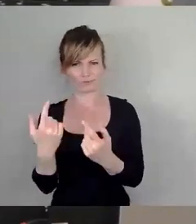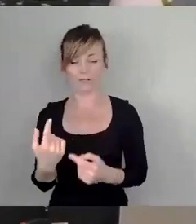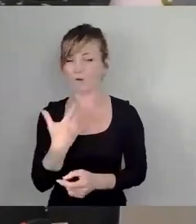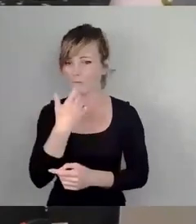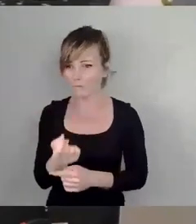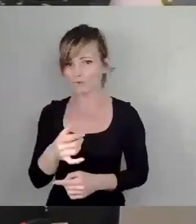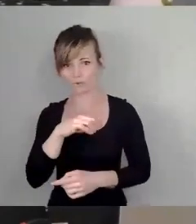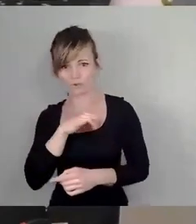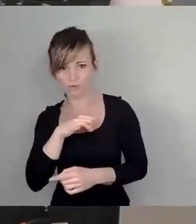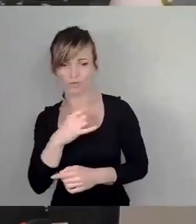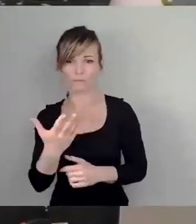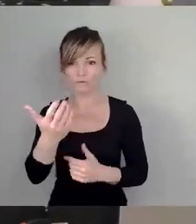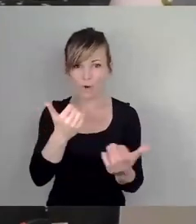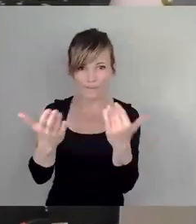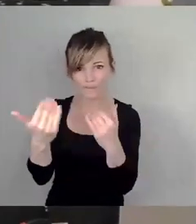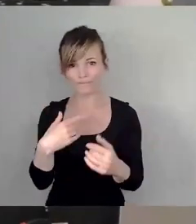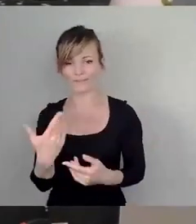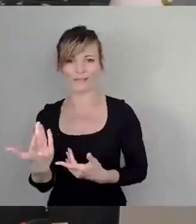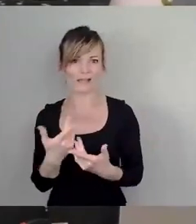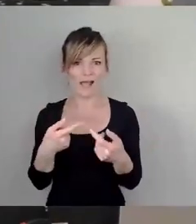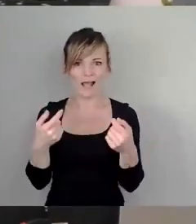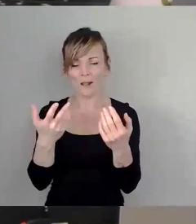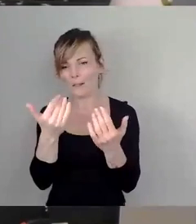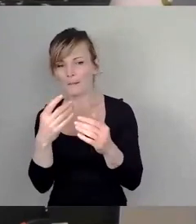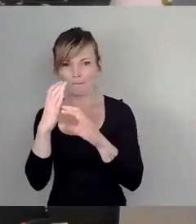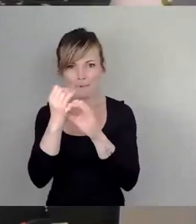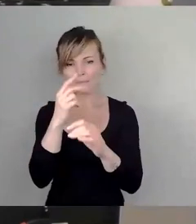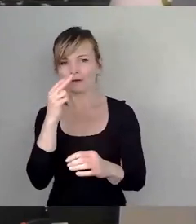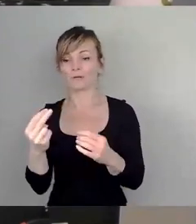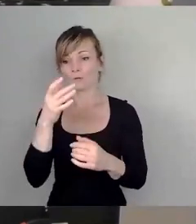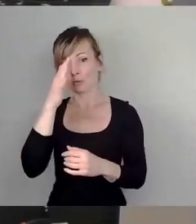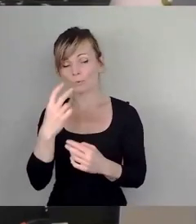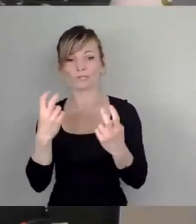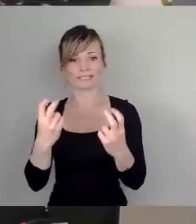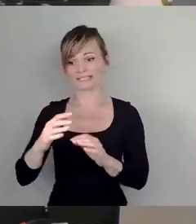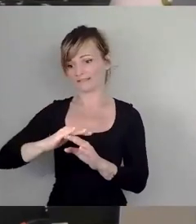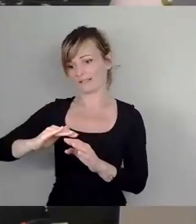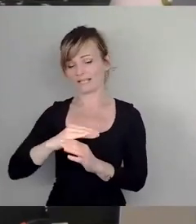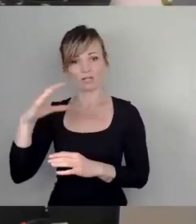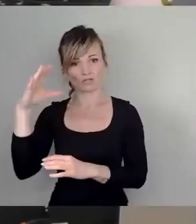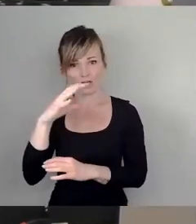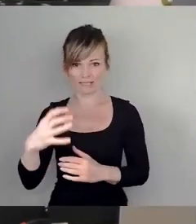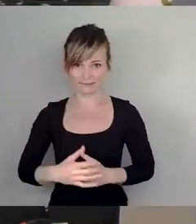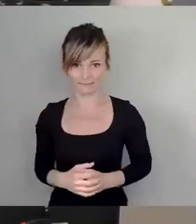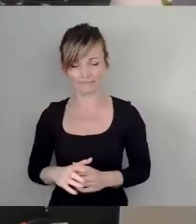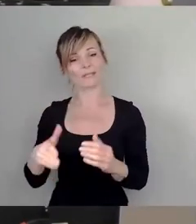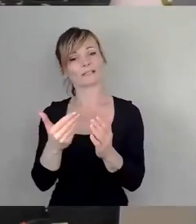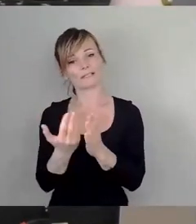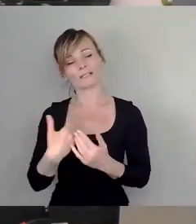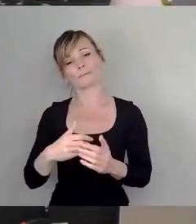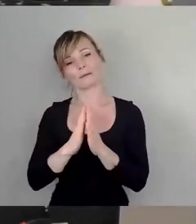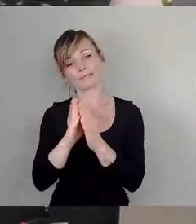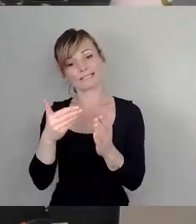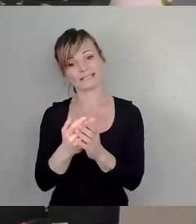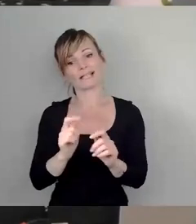sie an das Haus ziehen, mit Grün, mit Sitzflächen und mit Verschattungen. Darum bitte ich dem heute hier vorliegenden